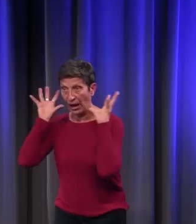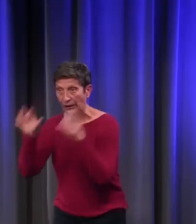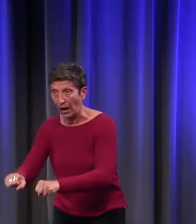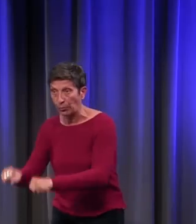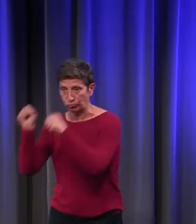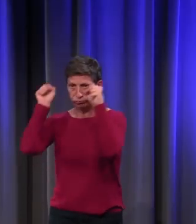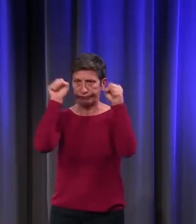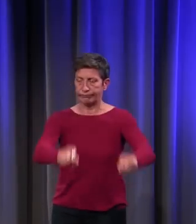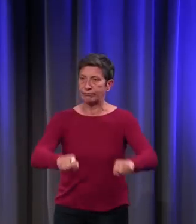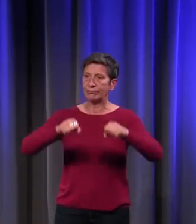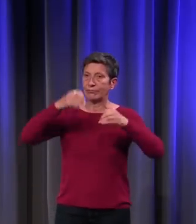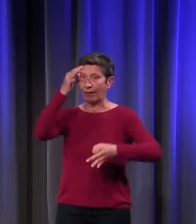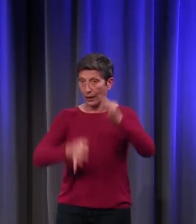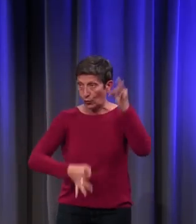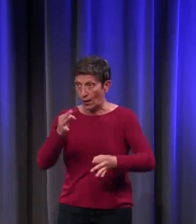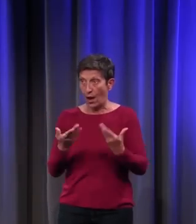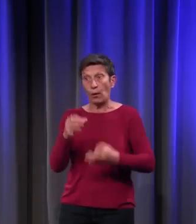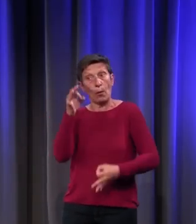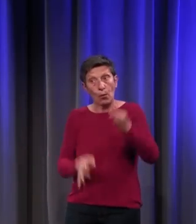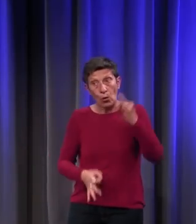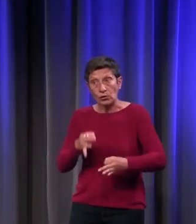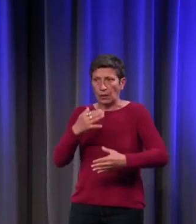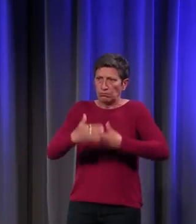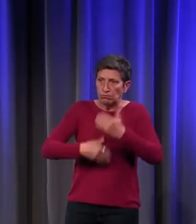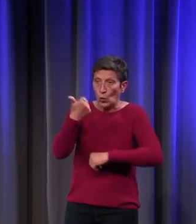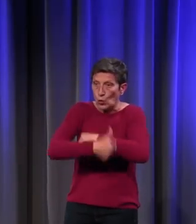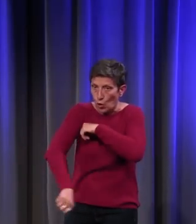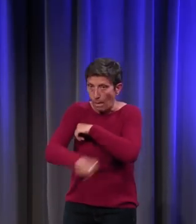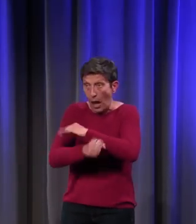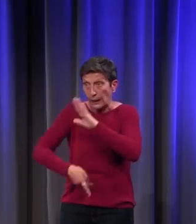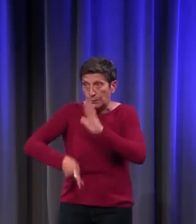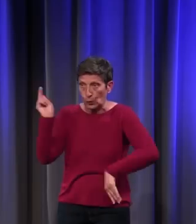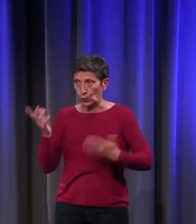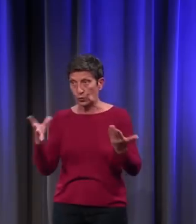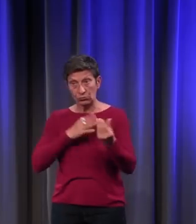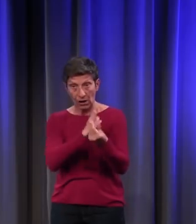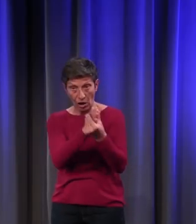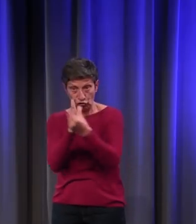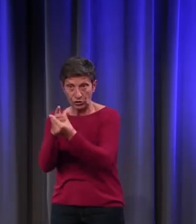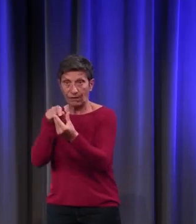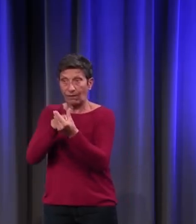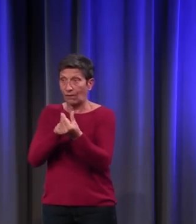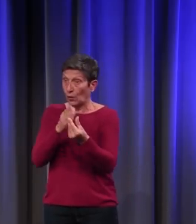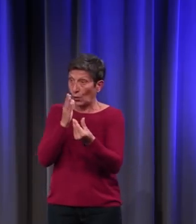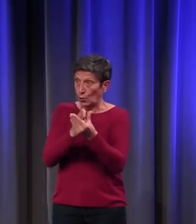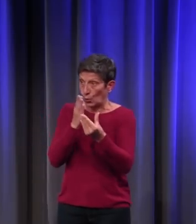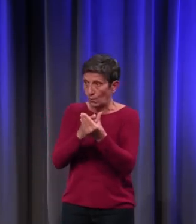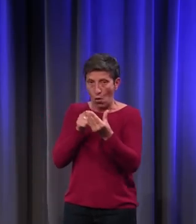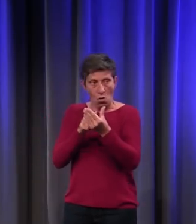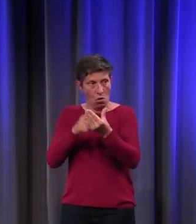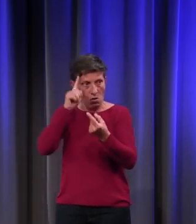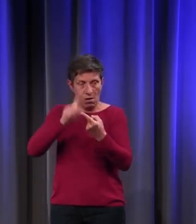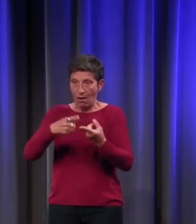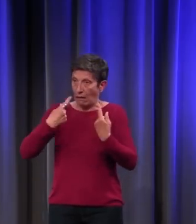conduite au tribunal. Le procès a duré plus d'une semaine. On a des archives qui sont des documents comptables, des dépenses